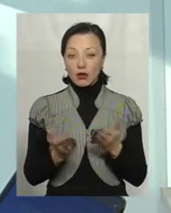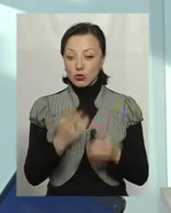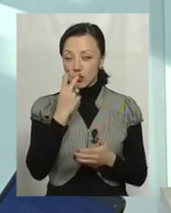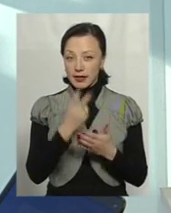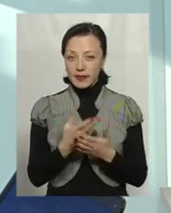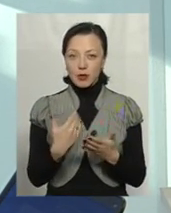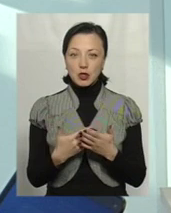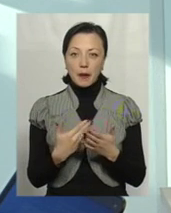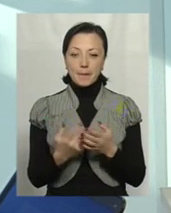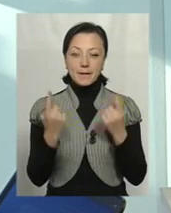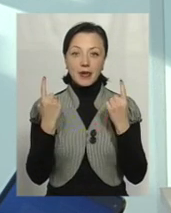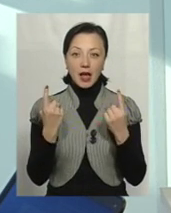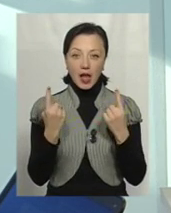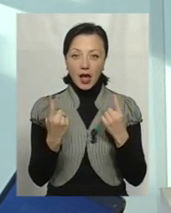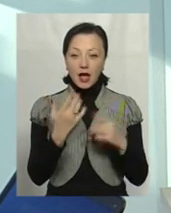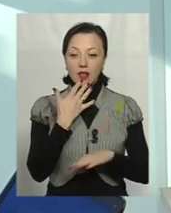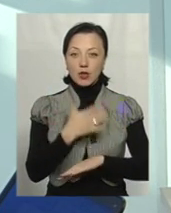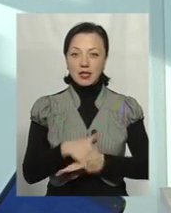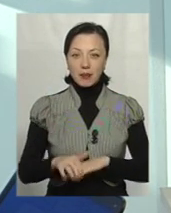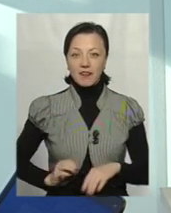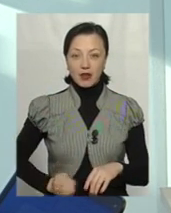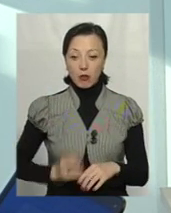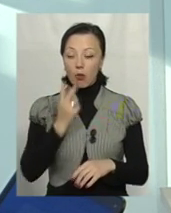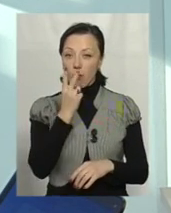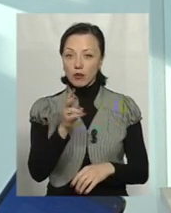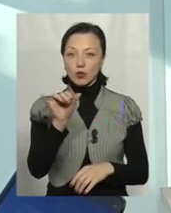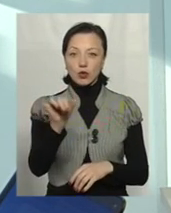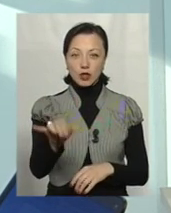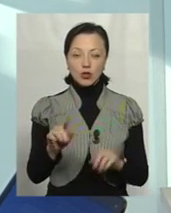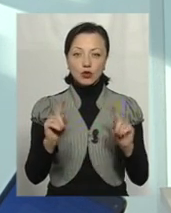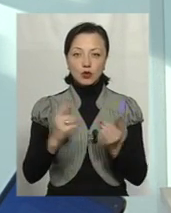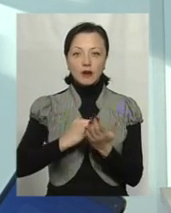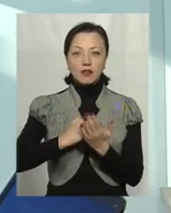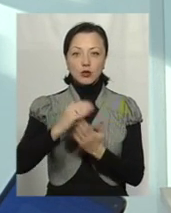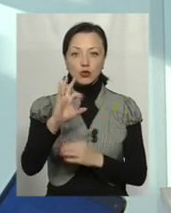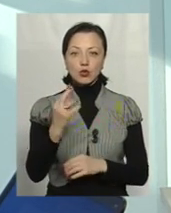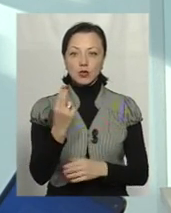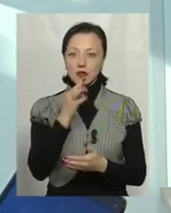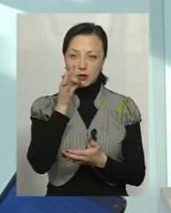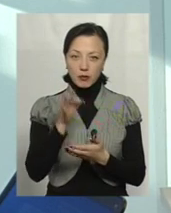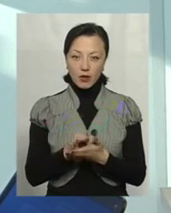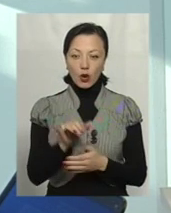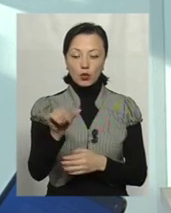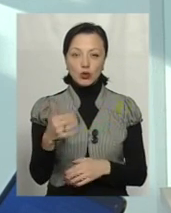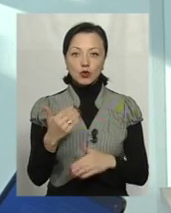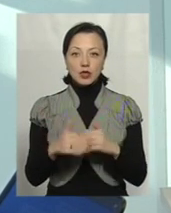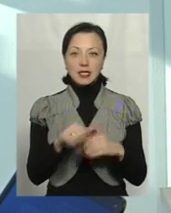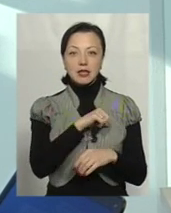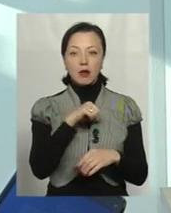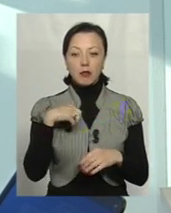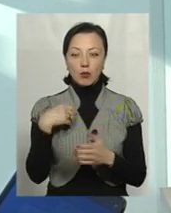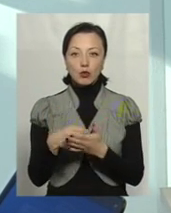дивимося, наприклад, на крупні іноземні компанії, корпорації, ми побачимо, що в них дуже висока соціальна відповідальність. В них вже в самих